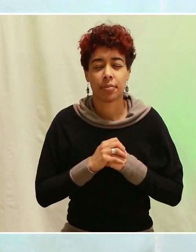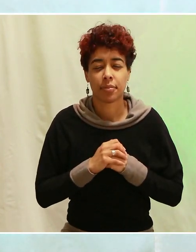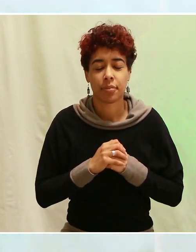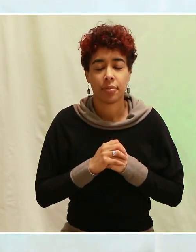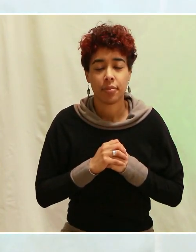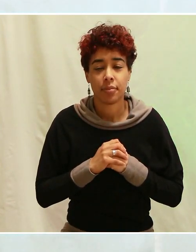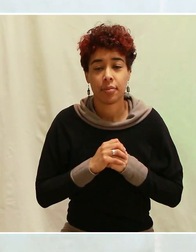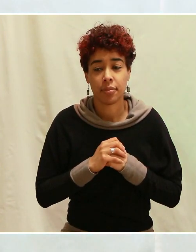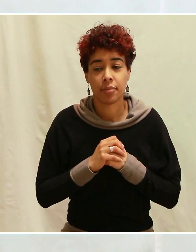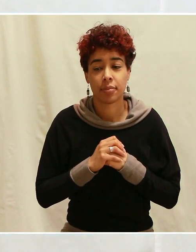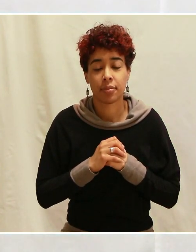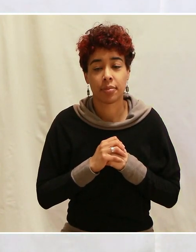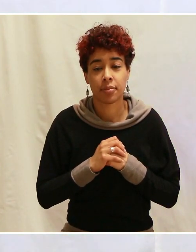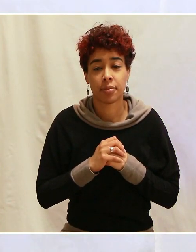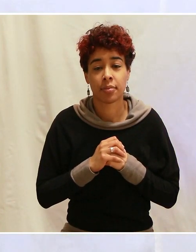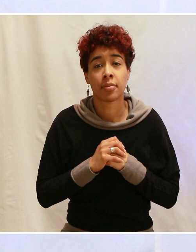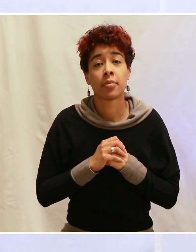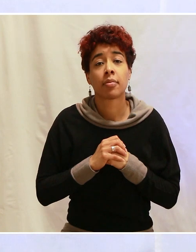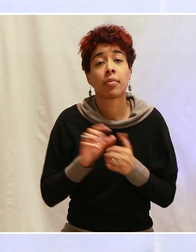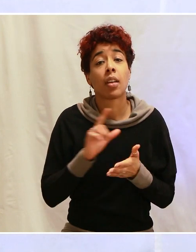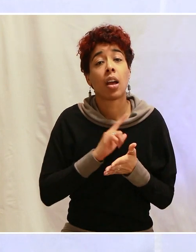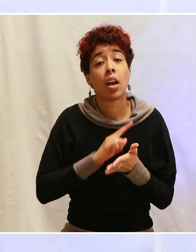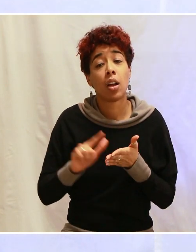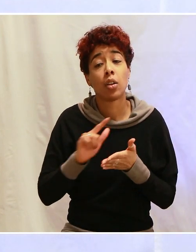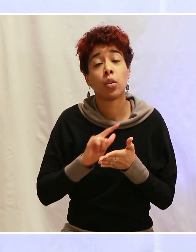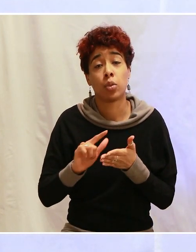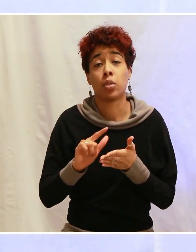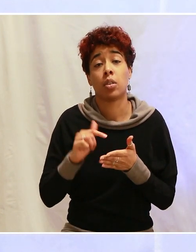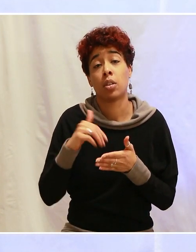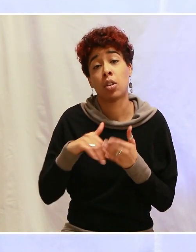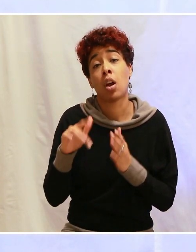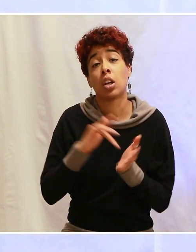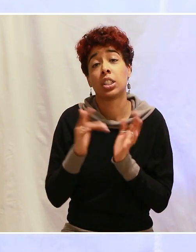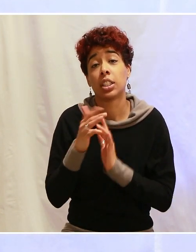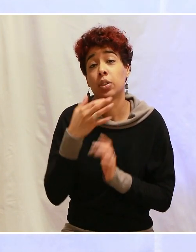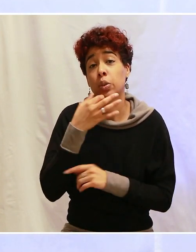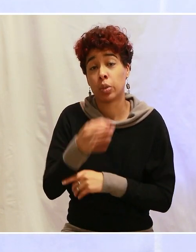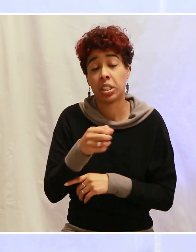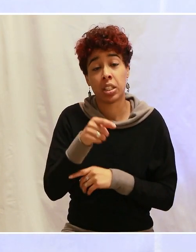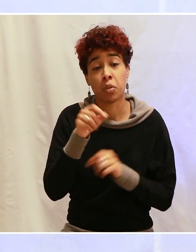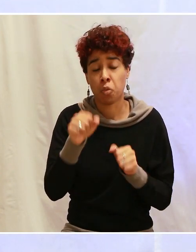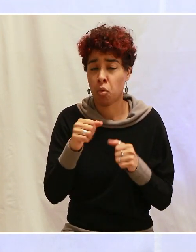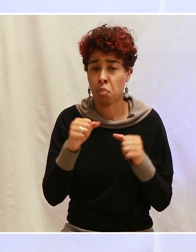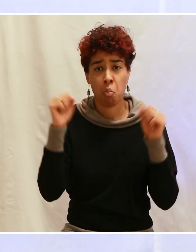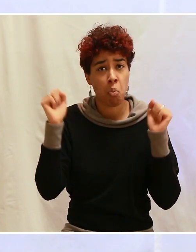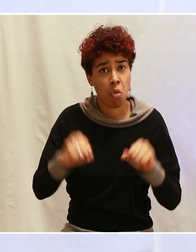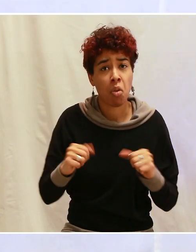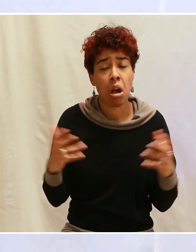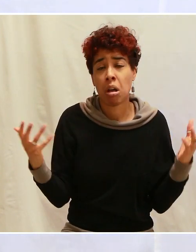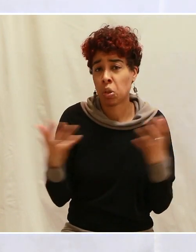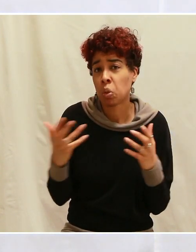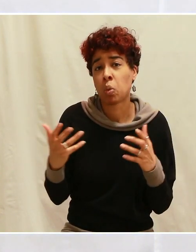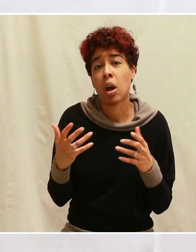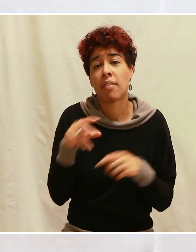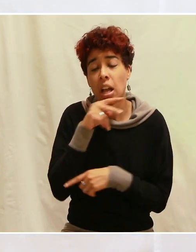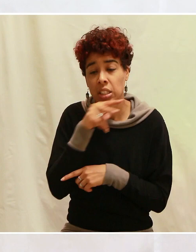cette promesse, Luc 10, 19 « Je vous donne le pouvoir de marcher sur les serpents et sur les scorpions et sur toute la puissance de l